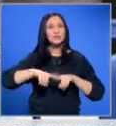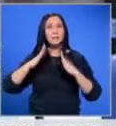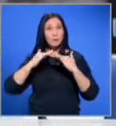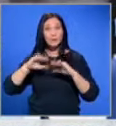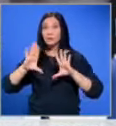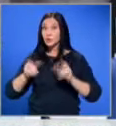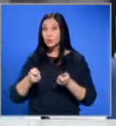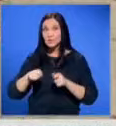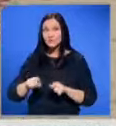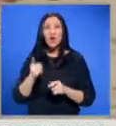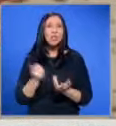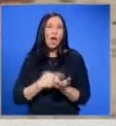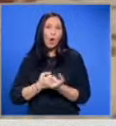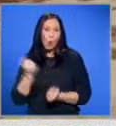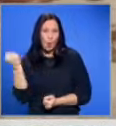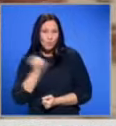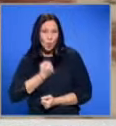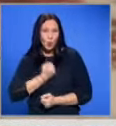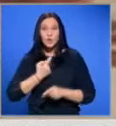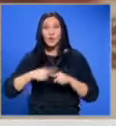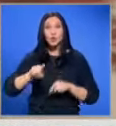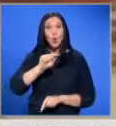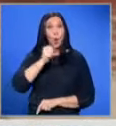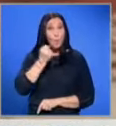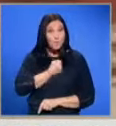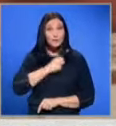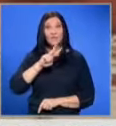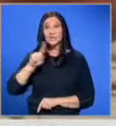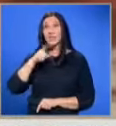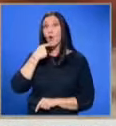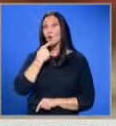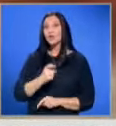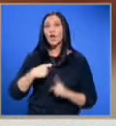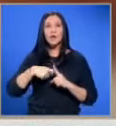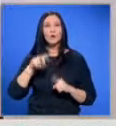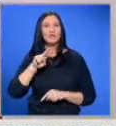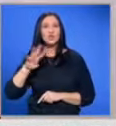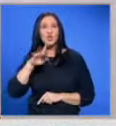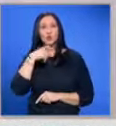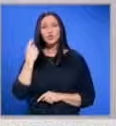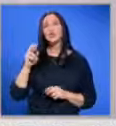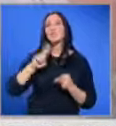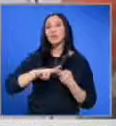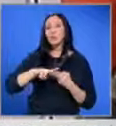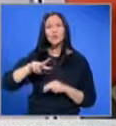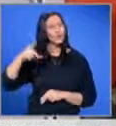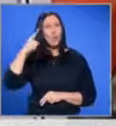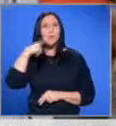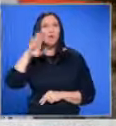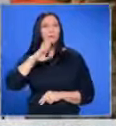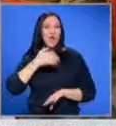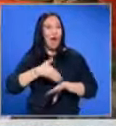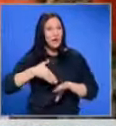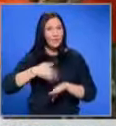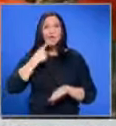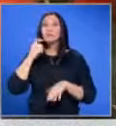Всичко завършва с няколко удара с нож. Убити са 21-годишния Кирил и 24-годишния Васил. Друг млад мъж е